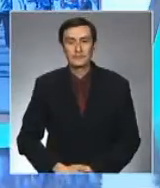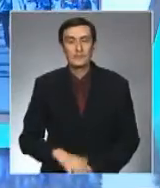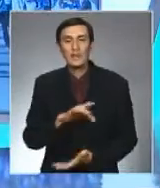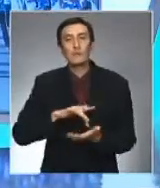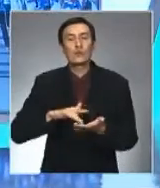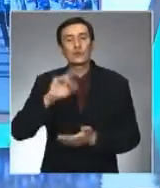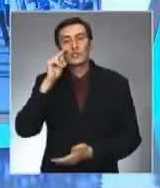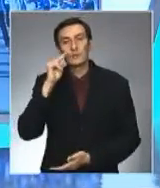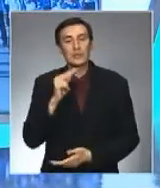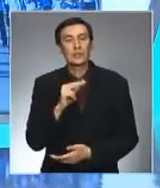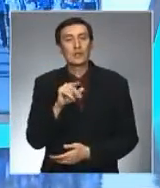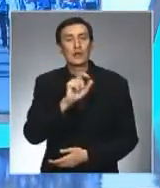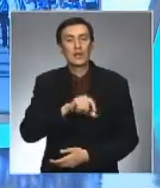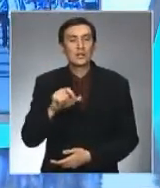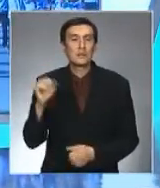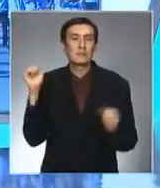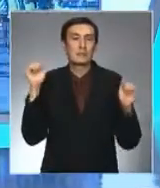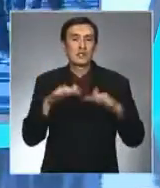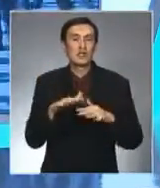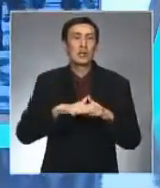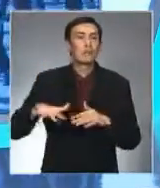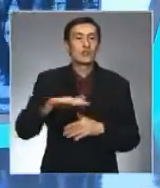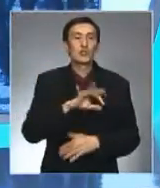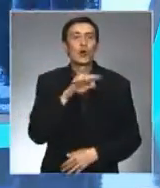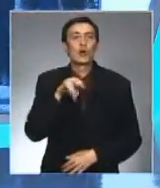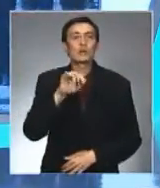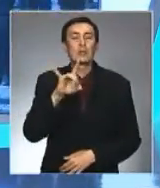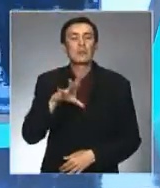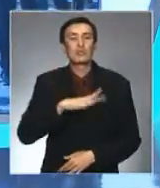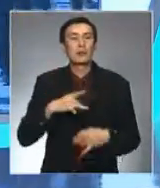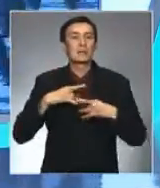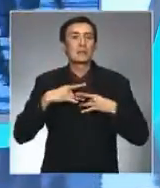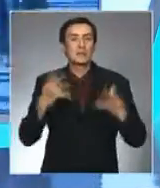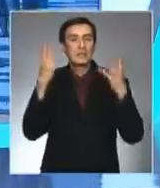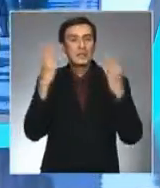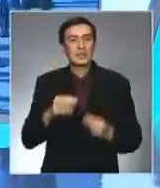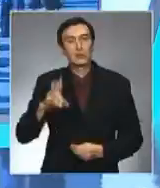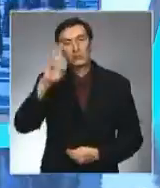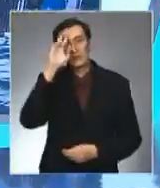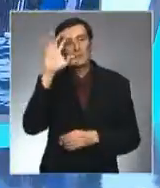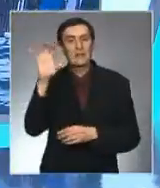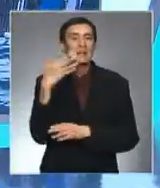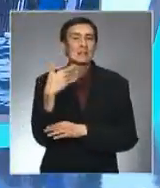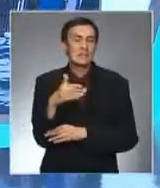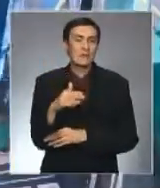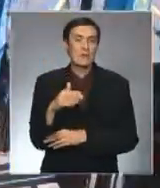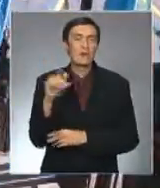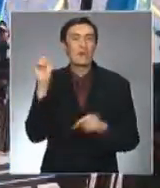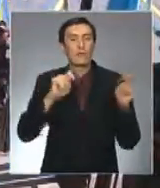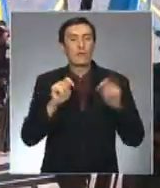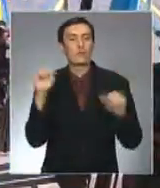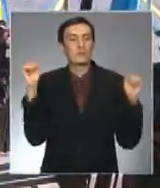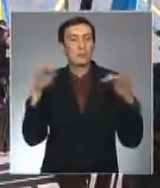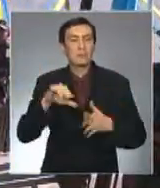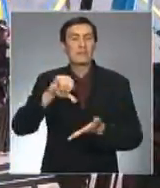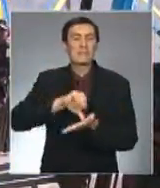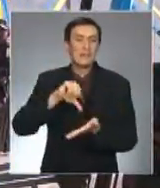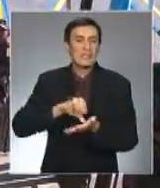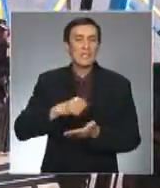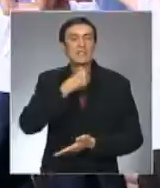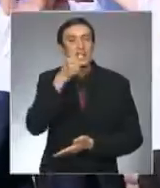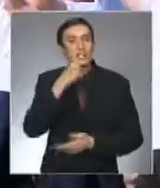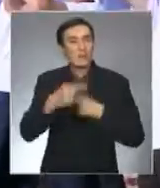В Шымкенте сотни горожан пришли на площадь Сюрда-Басы, чтобы отметить День государственных символов. Форум патриотов собрал не только представителей